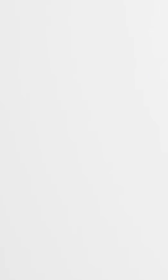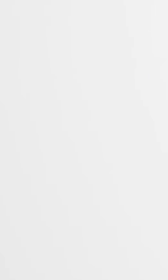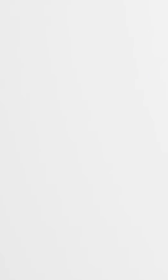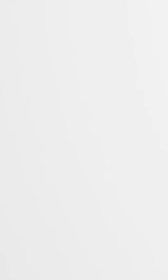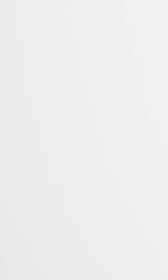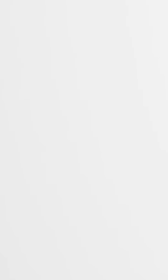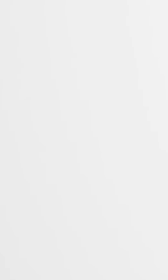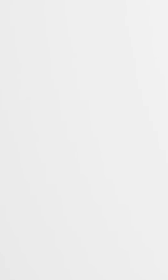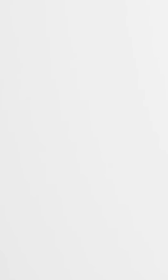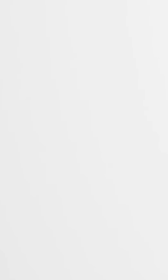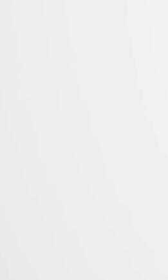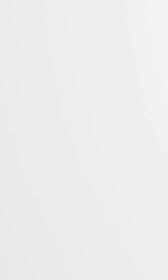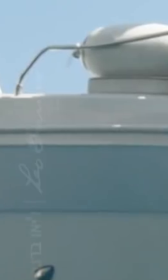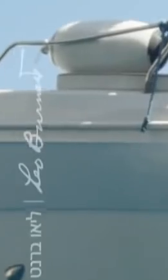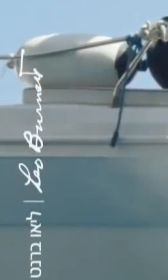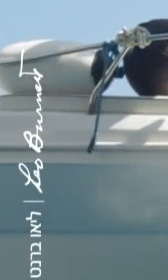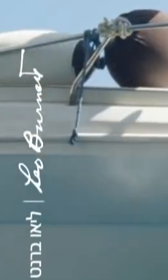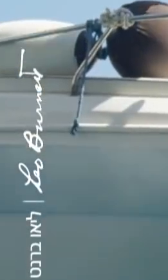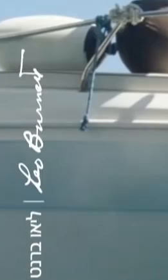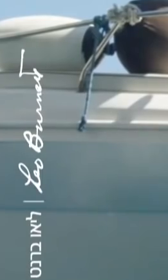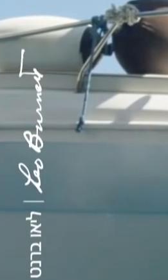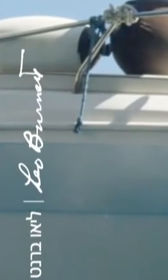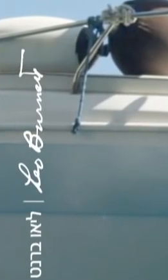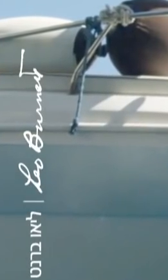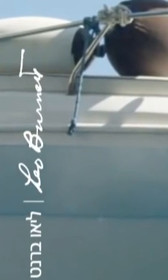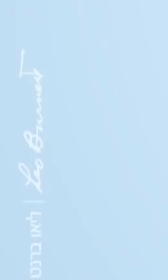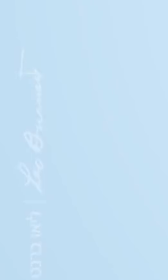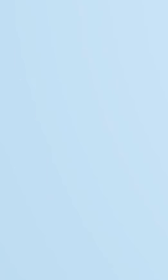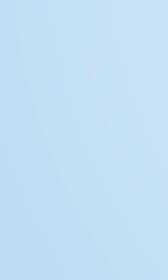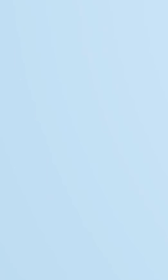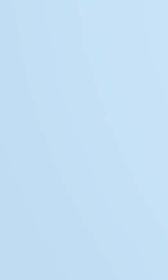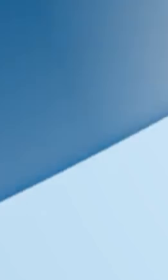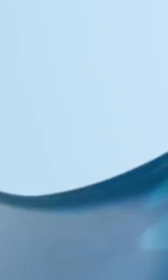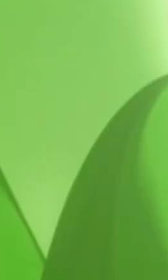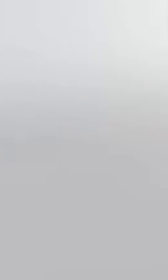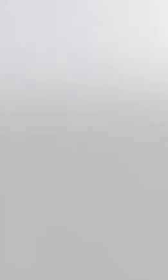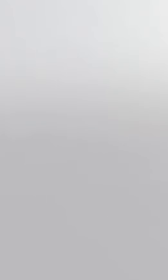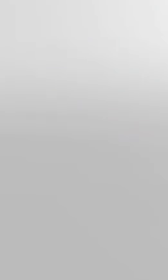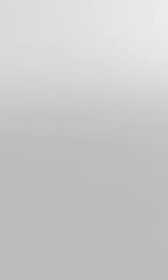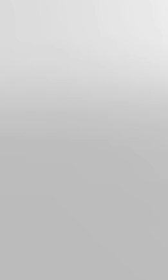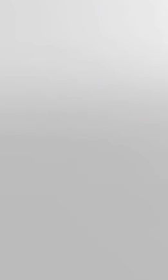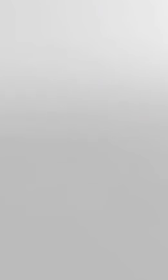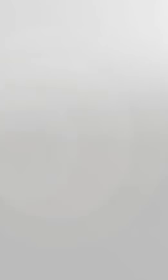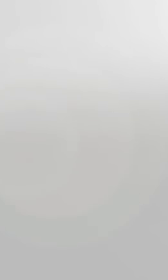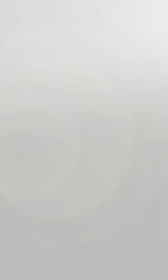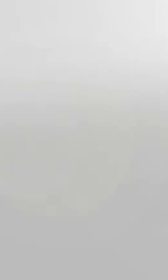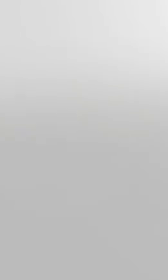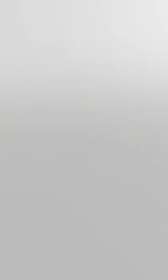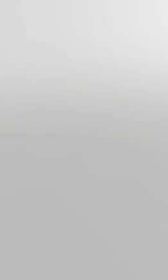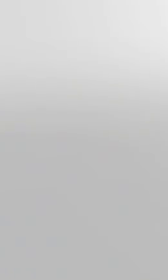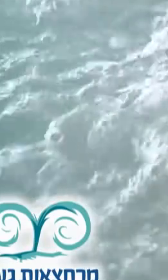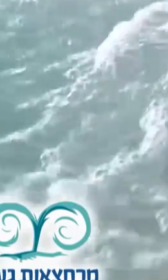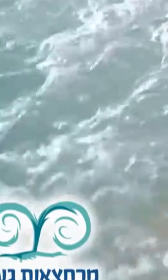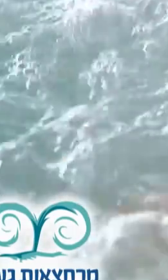התחזית בחסות לפני שדואגים להצטלם בחול, דואגים לבריאות. ביטוחי ניסיות לחול של הראל.